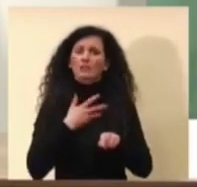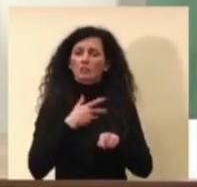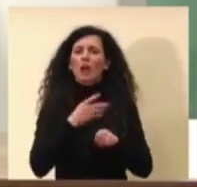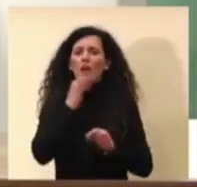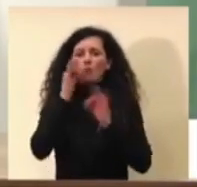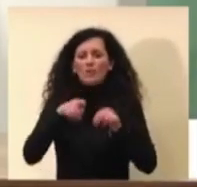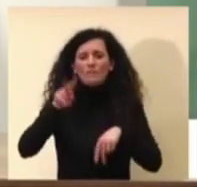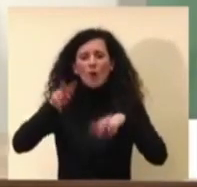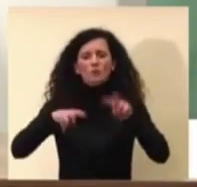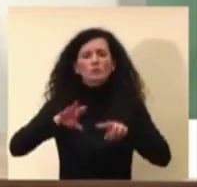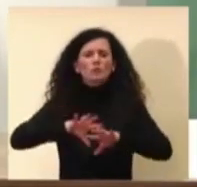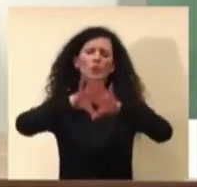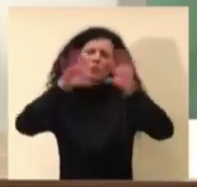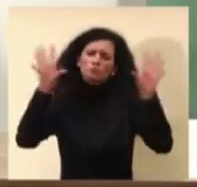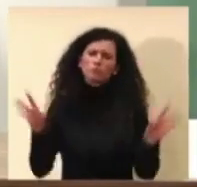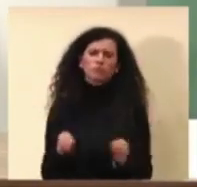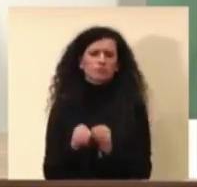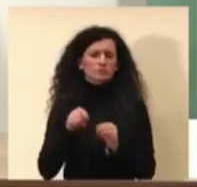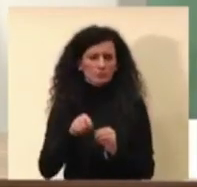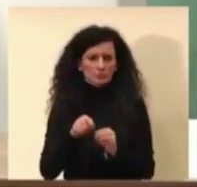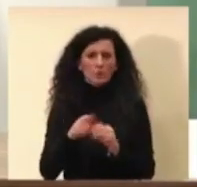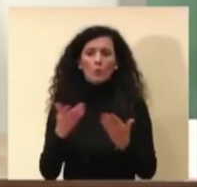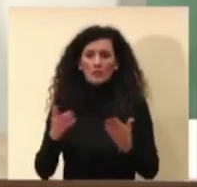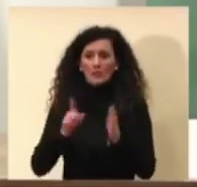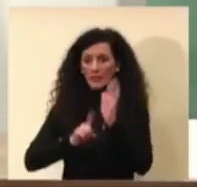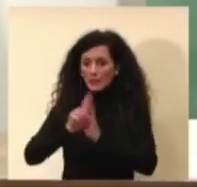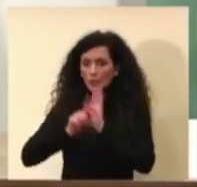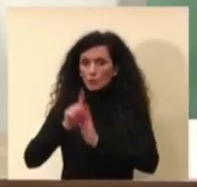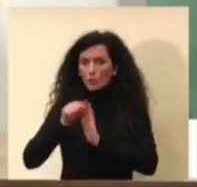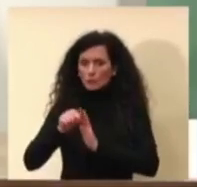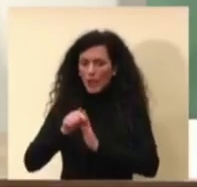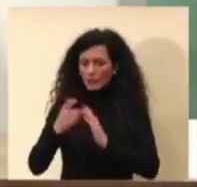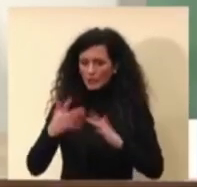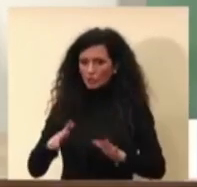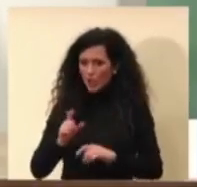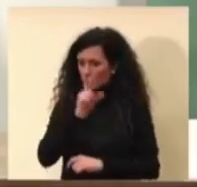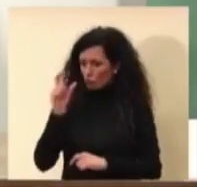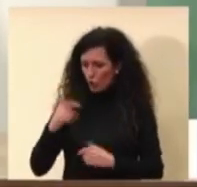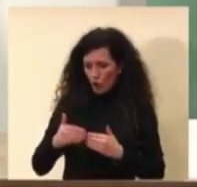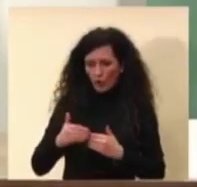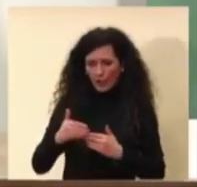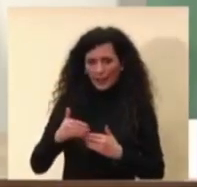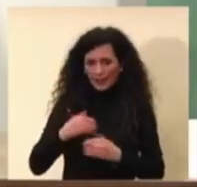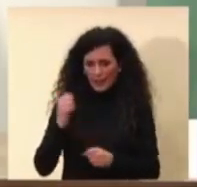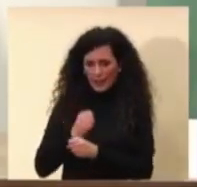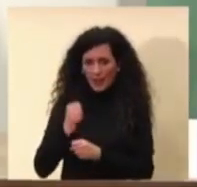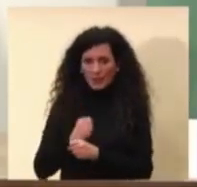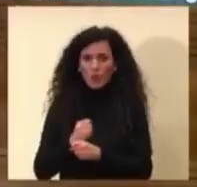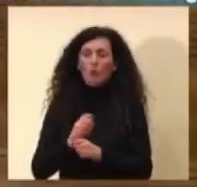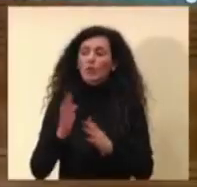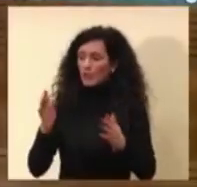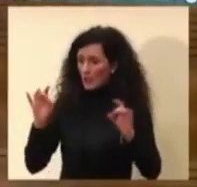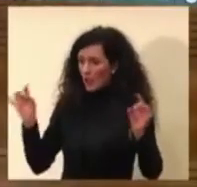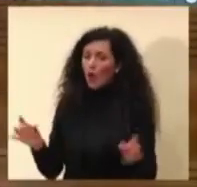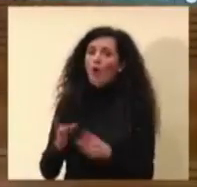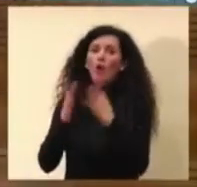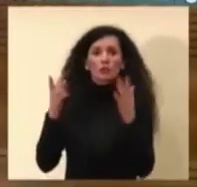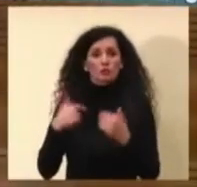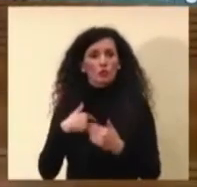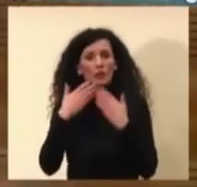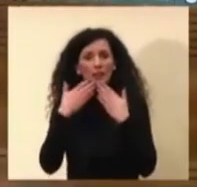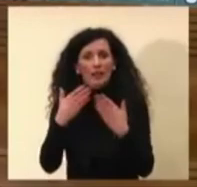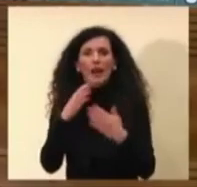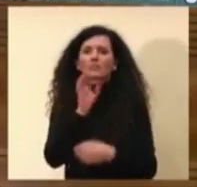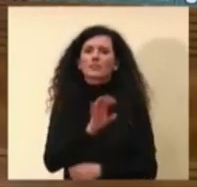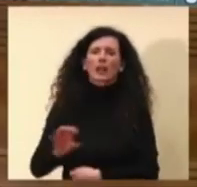i risultati li vedremo si sta facendo in questi giorni quindi i risultati sono proiettati anzi ringraziamo cogliamo l'occasione per ringraziare